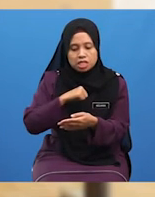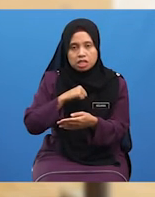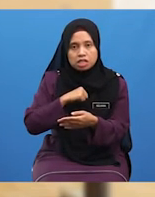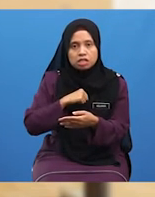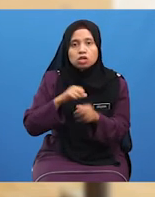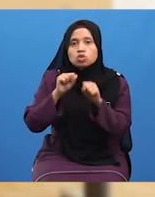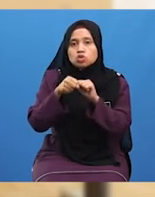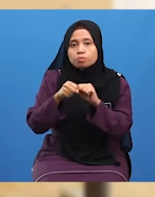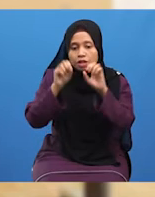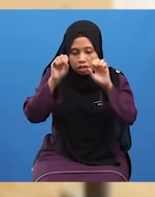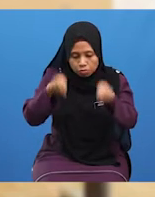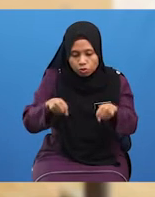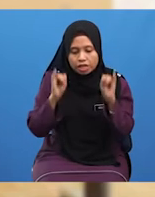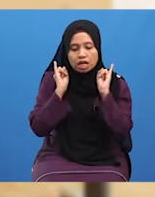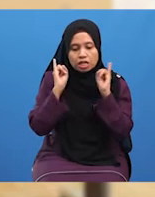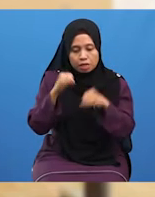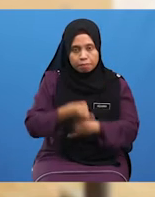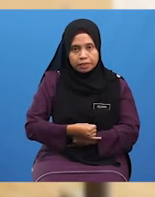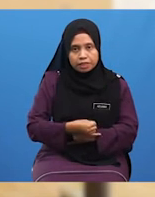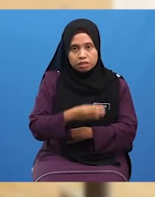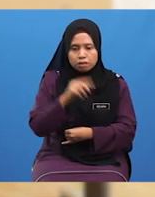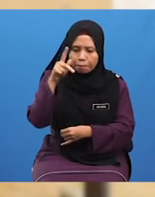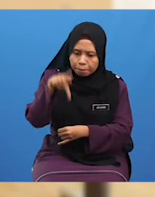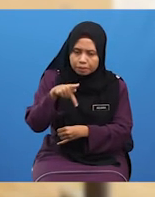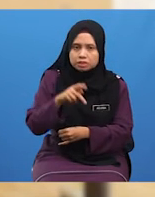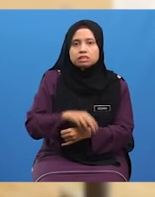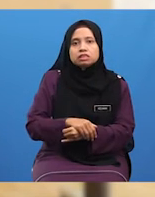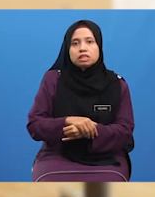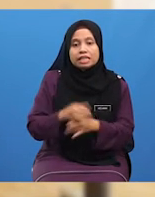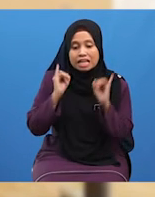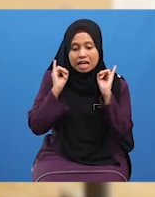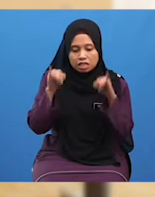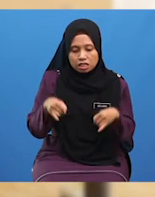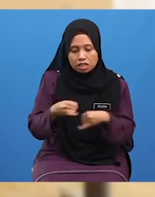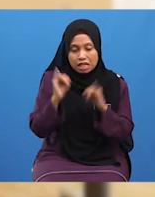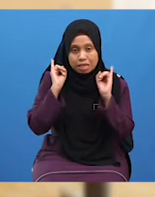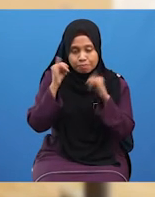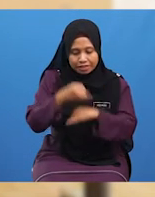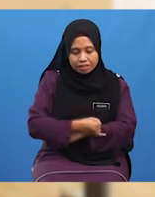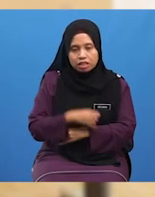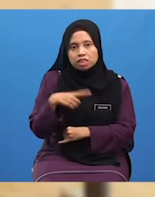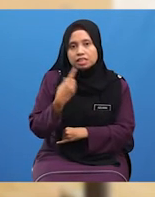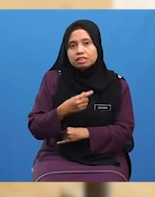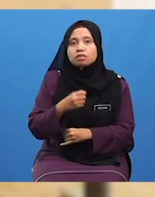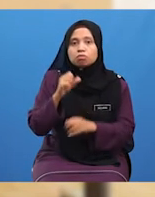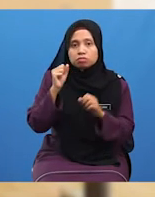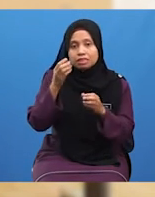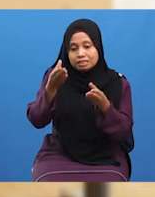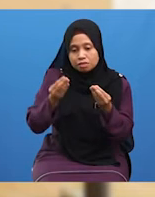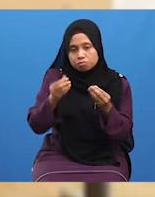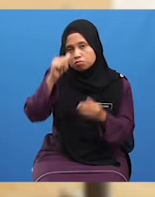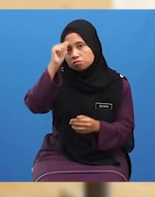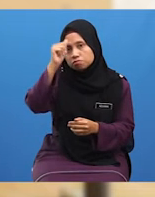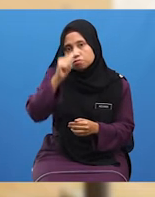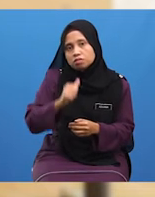Supaya Boleh Beribadah Serta Memastikan Ibadah Kita Sah Serta Diterima Allah Ta